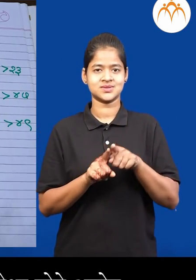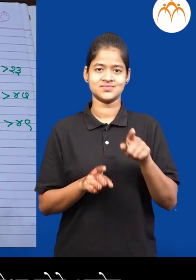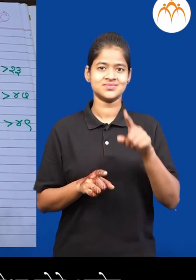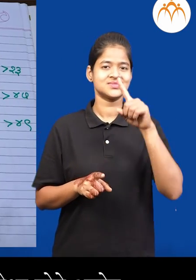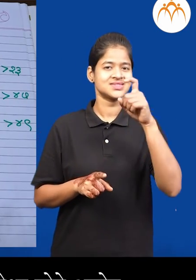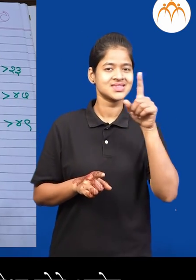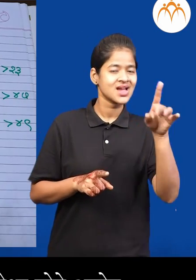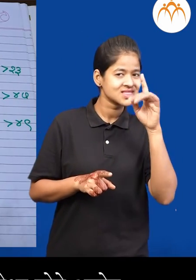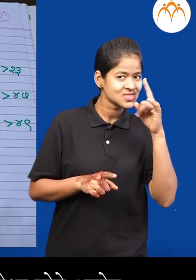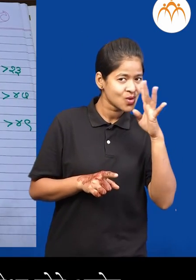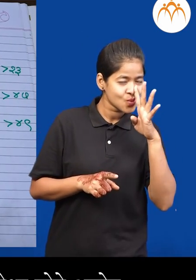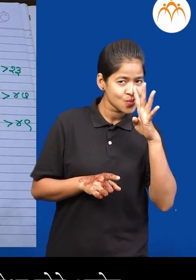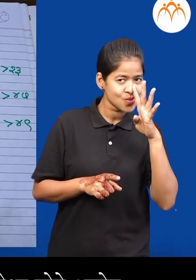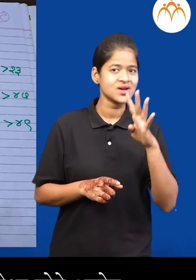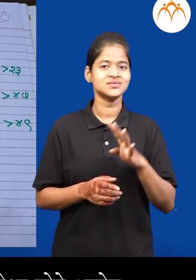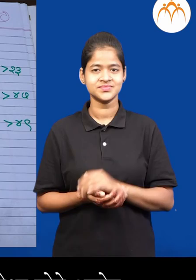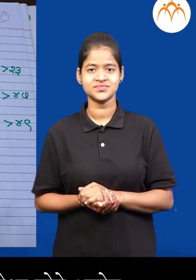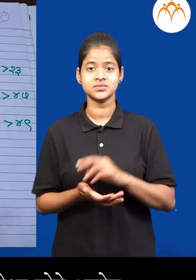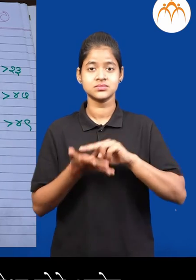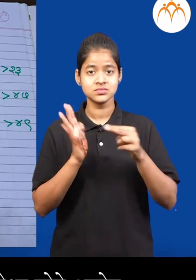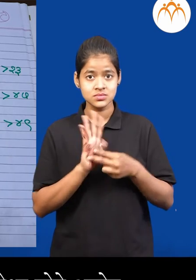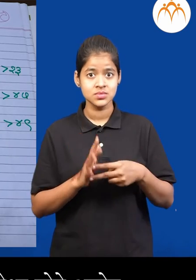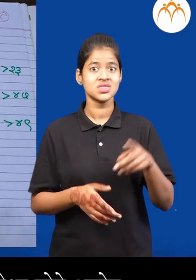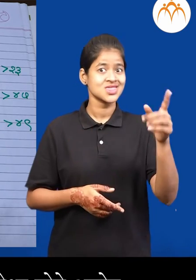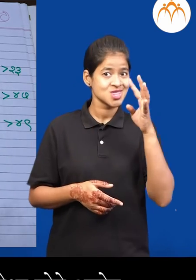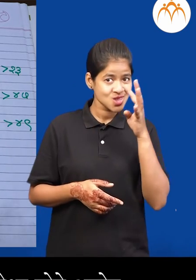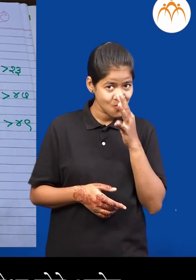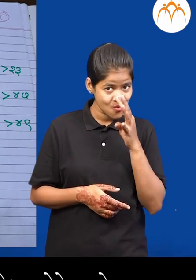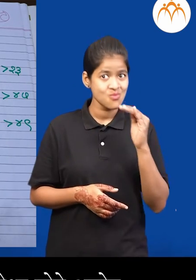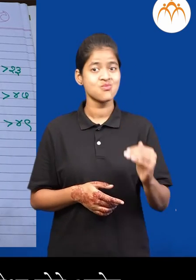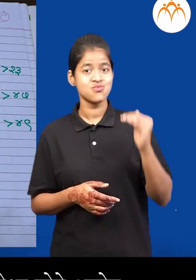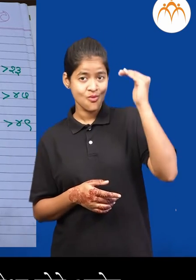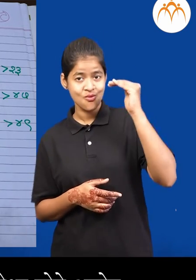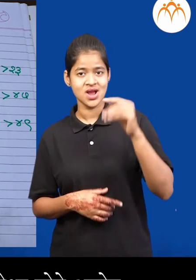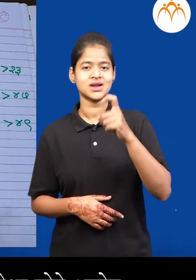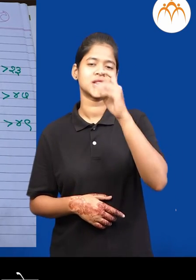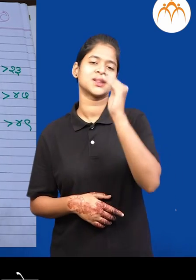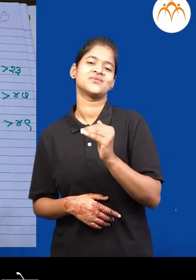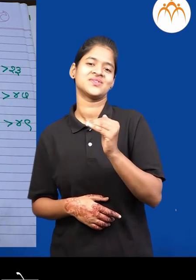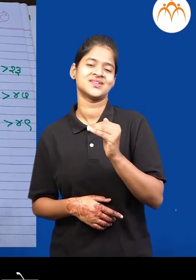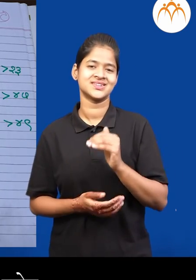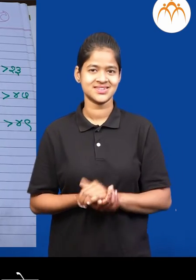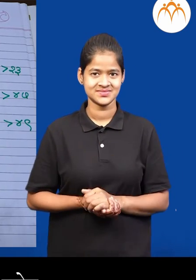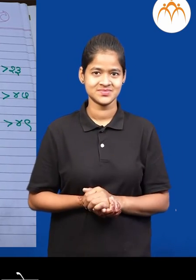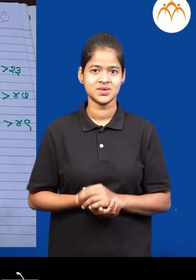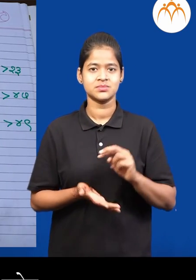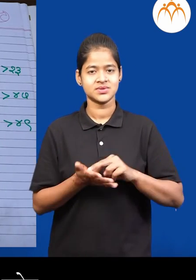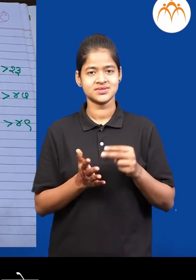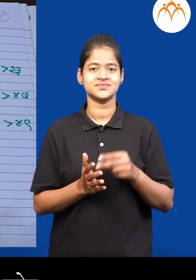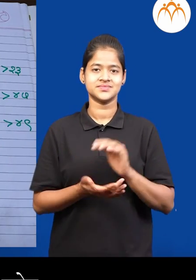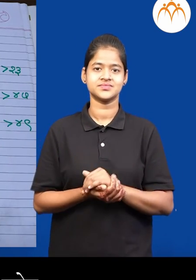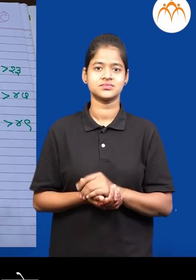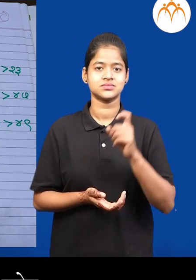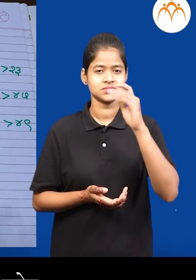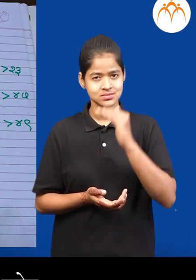17 और 21, मधे 9, 7 पेक्षा मोठे आए, मणून 5, 7